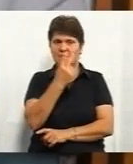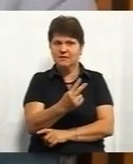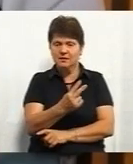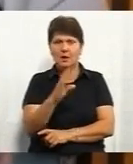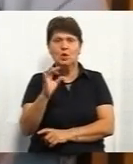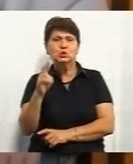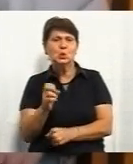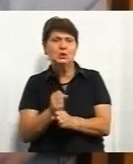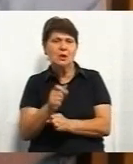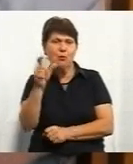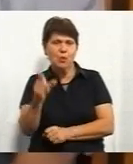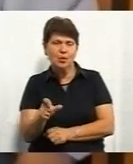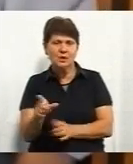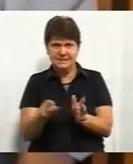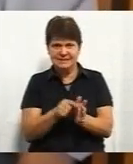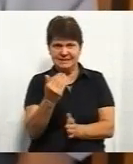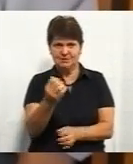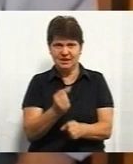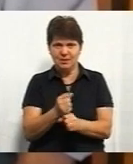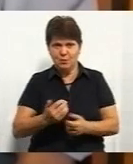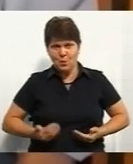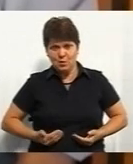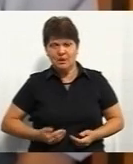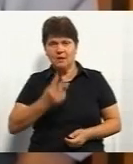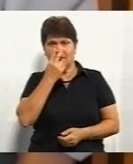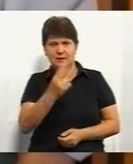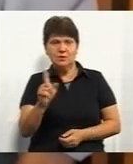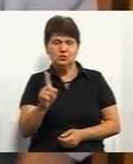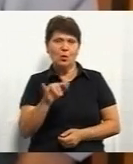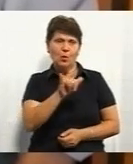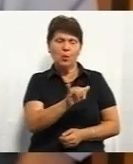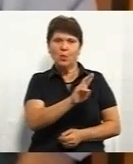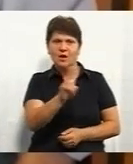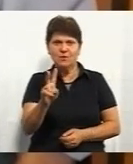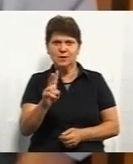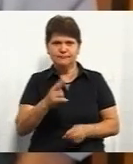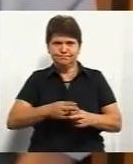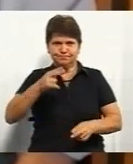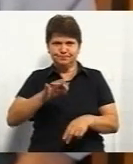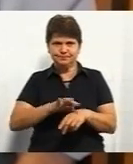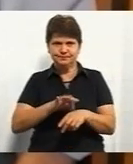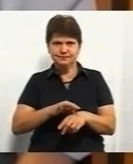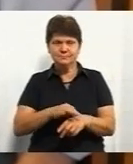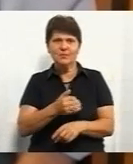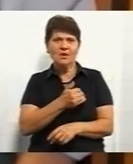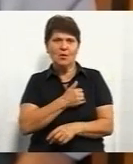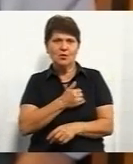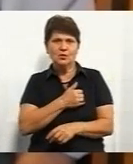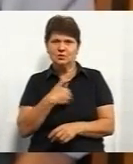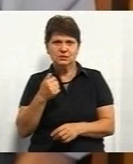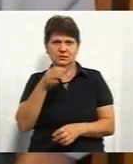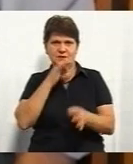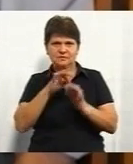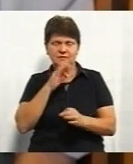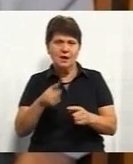социальный работник, который с ними работает, видит, что у кого-то из них обострение, потому что он не хочет принимать медикаменты,